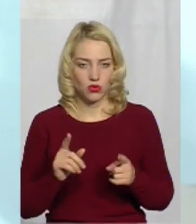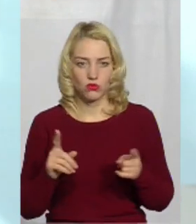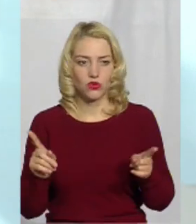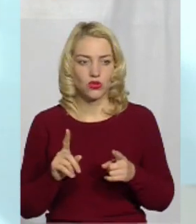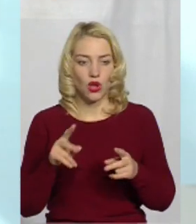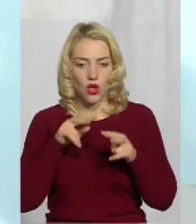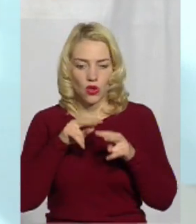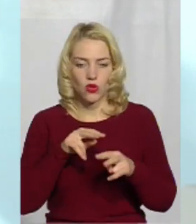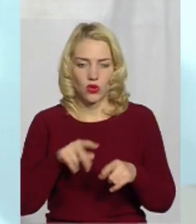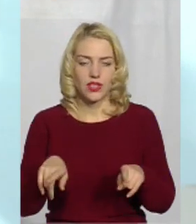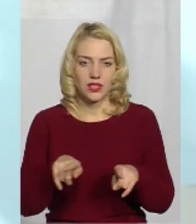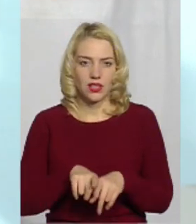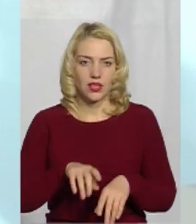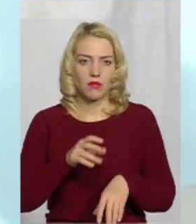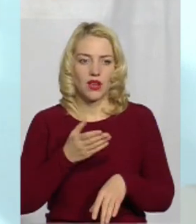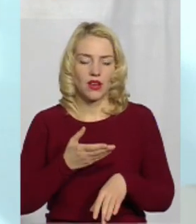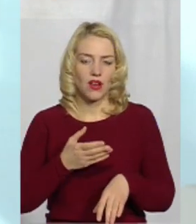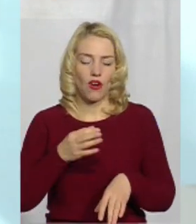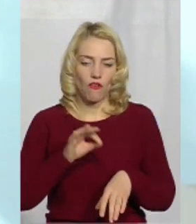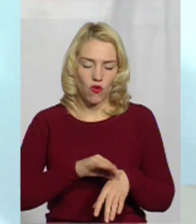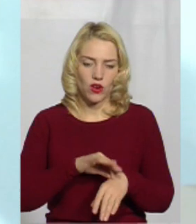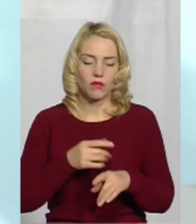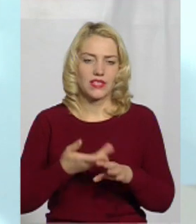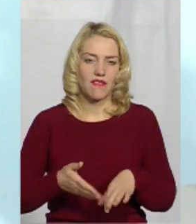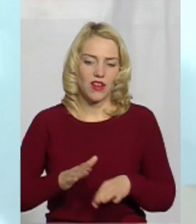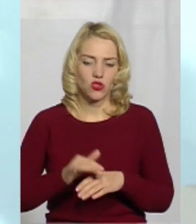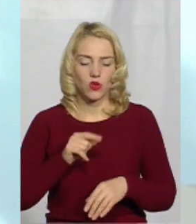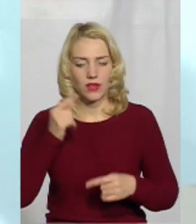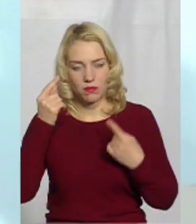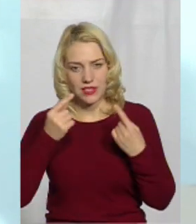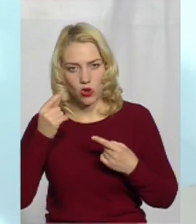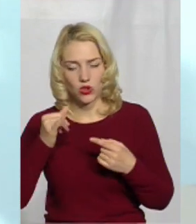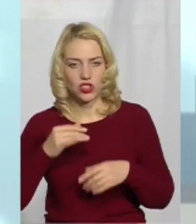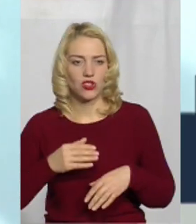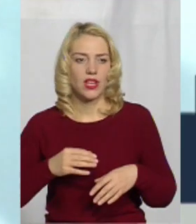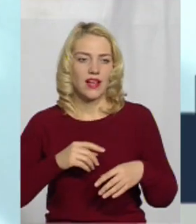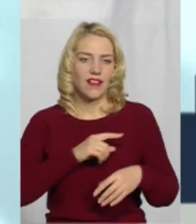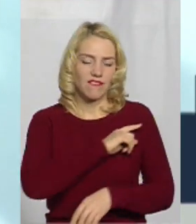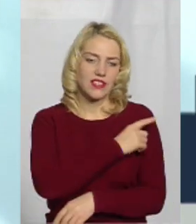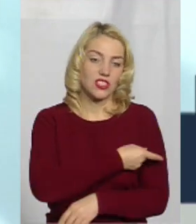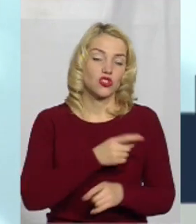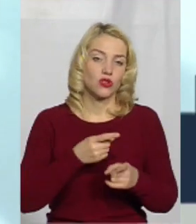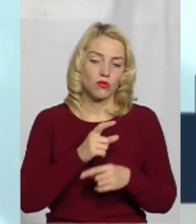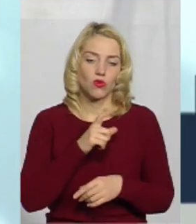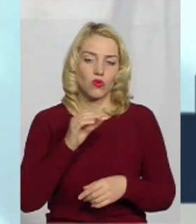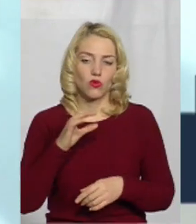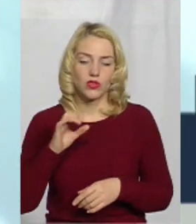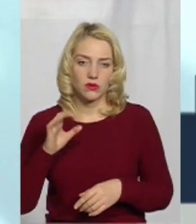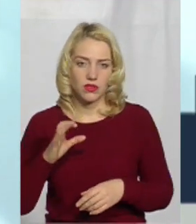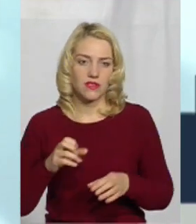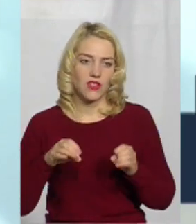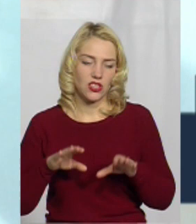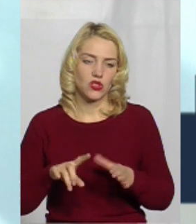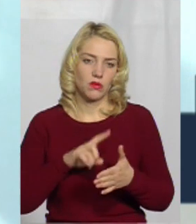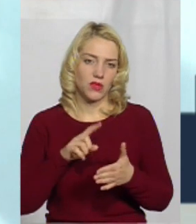що догляд за такими хворими це важко і фізично, і психологічно. Через те хоспис вирішує питання отаких от